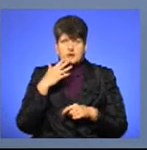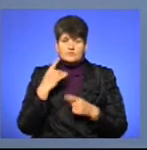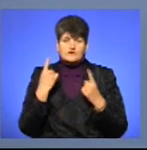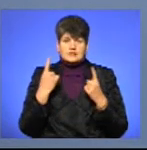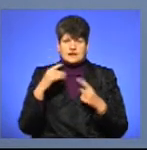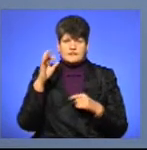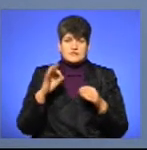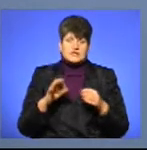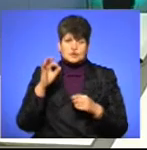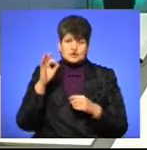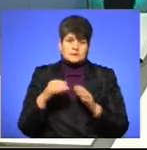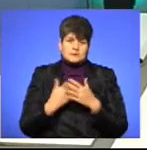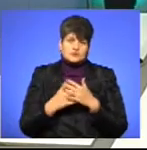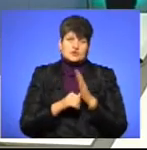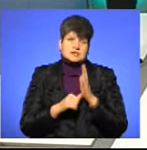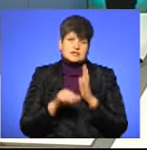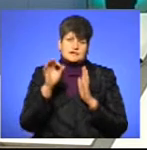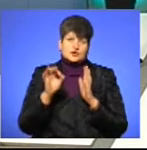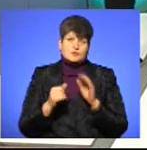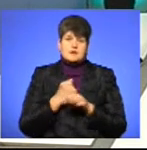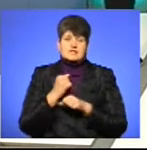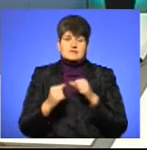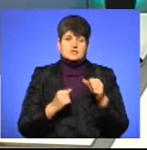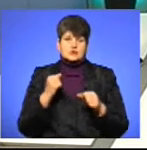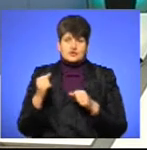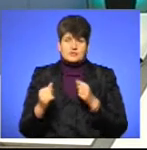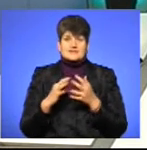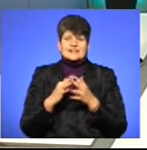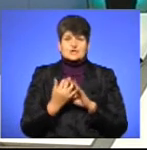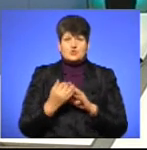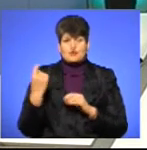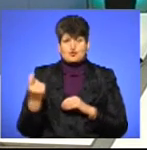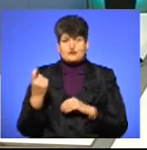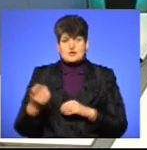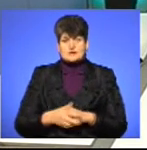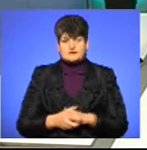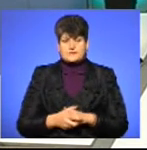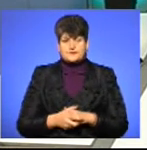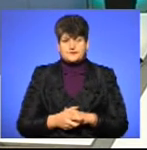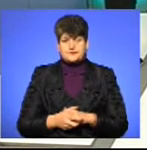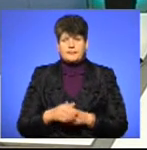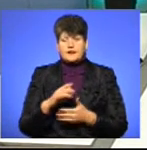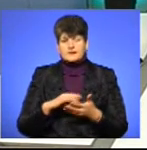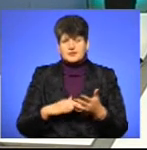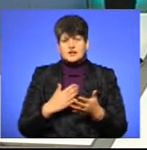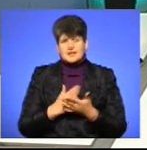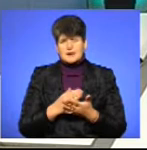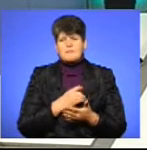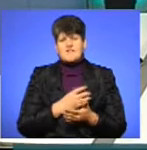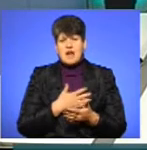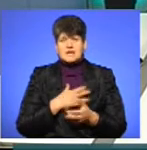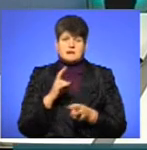відсоток, десь 60% працевлаштовані в сільському господарстві. Далі йдуть приватні